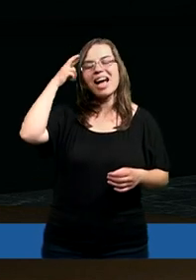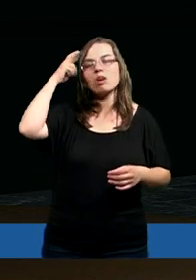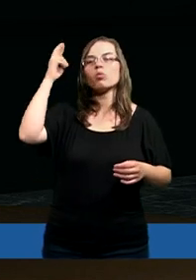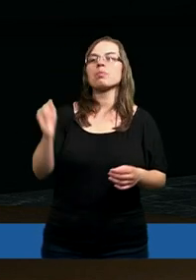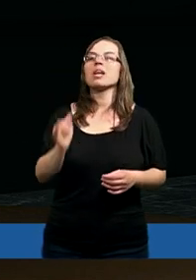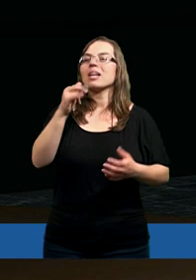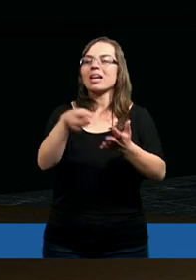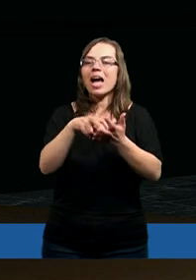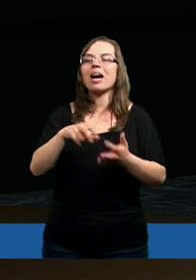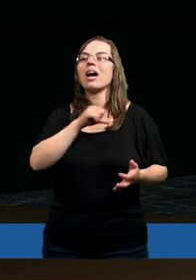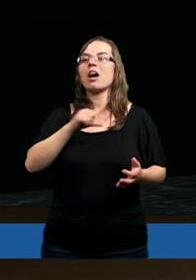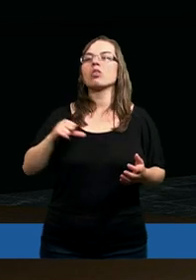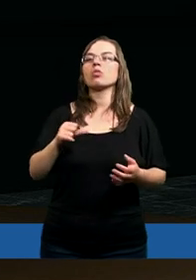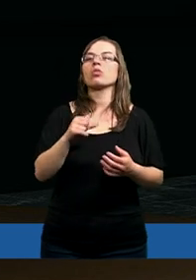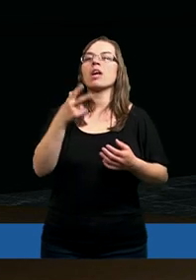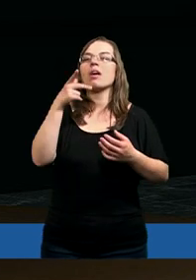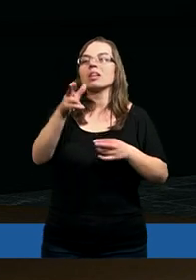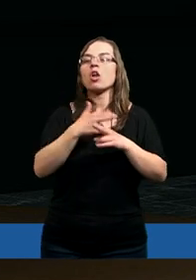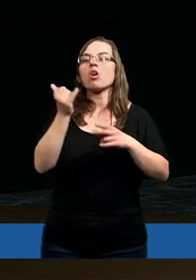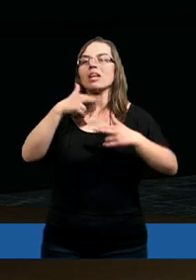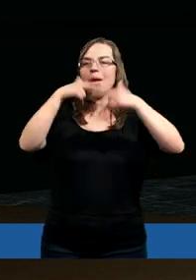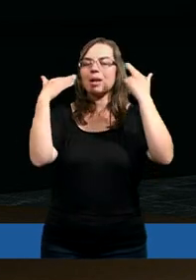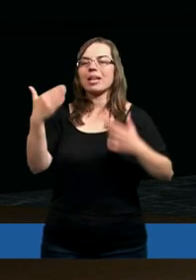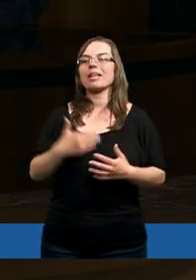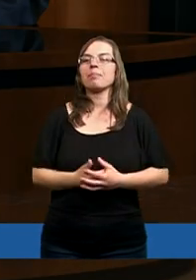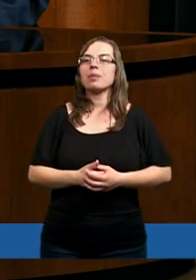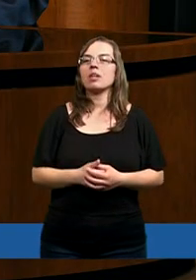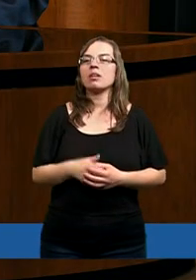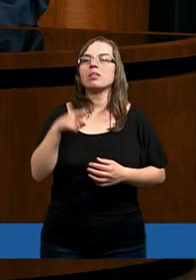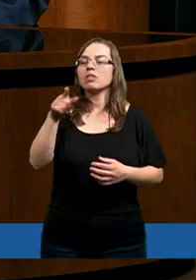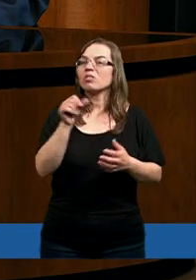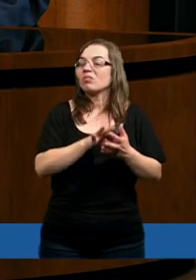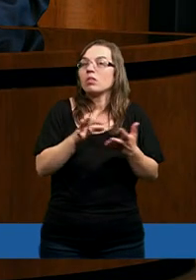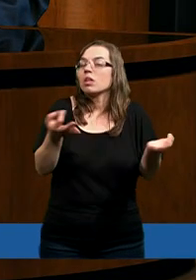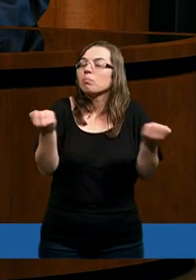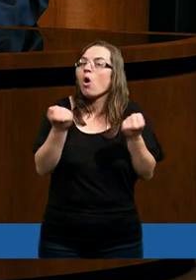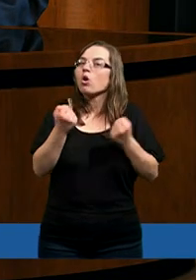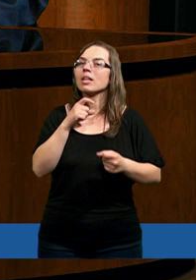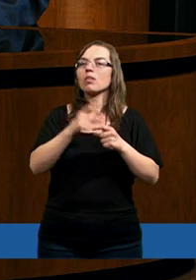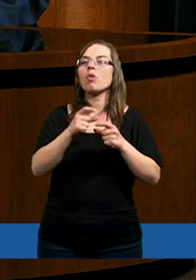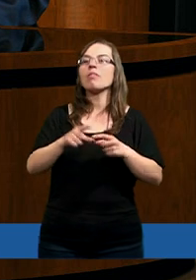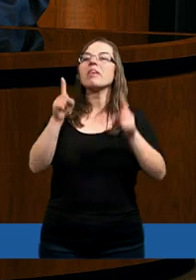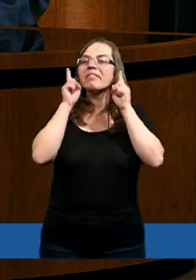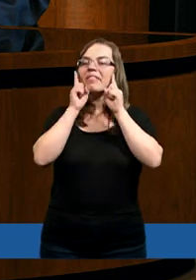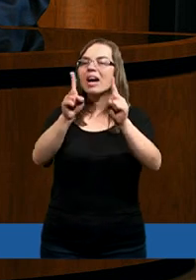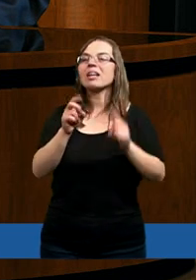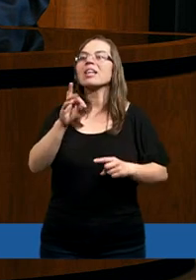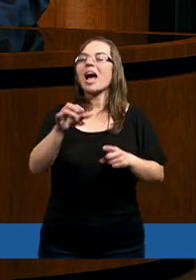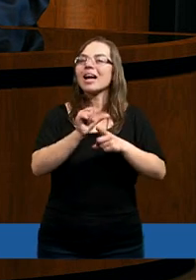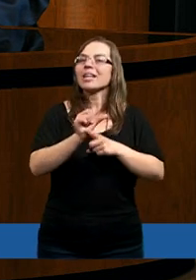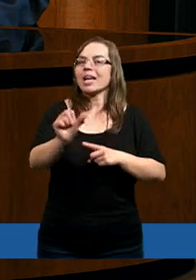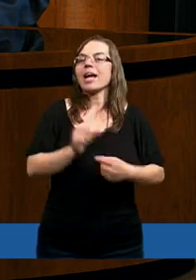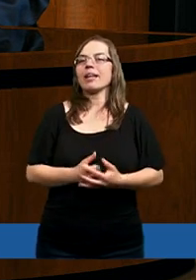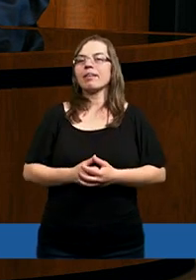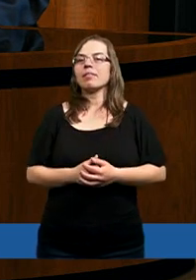Zuchwali, zarozumiali, nie lękają się nawet bluźnić mocom niebieskim. Powiedzieli, co tam się działo, nie? Ale rzeczywiście, no to nie jest do